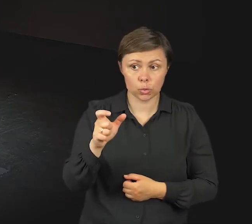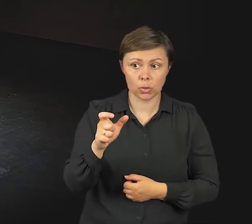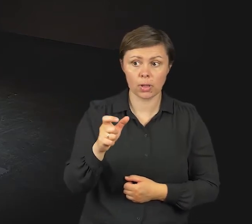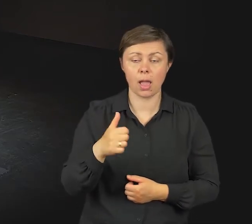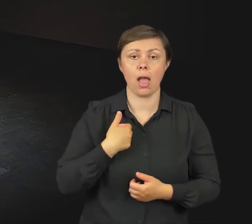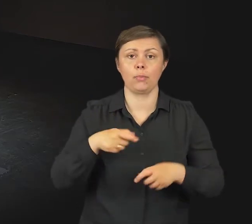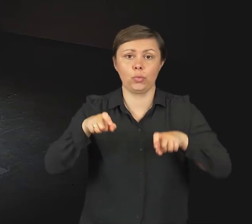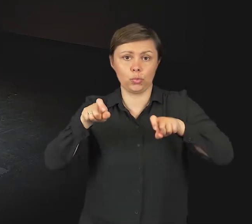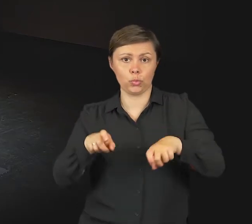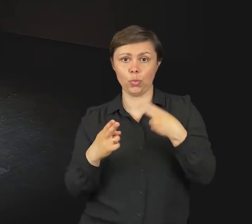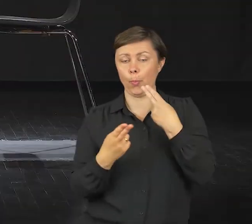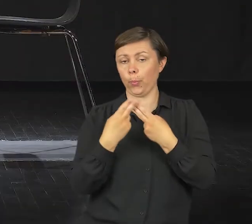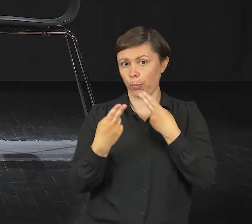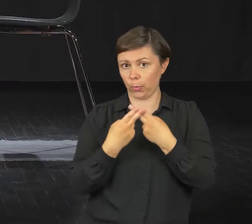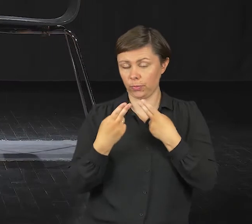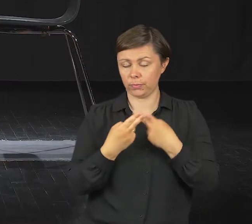na niej pośladki.